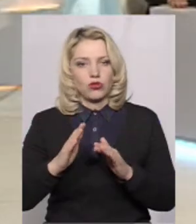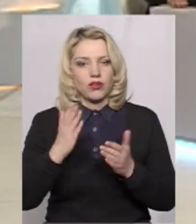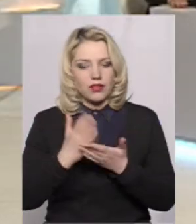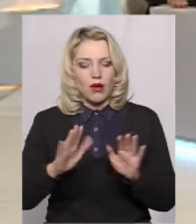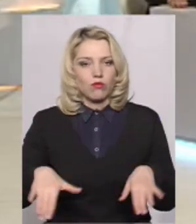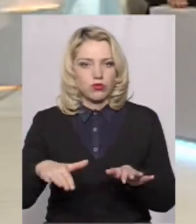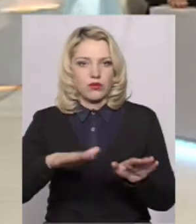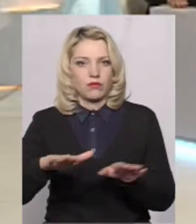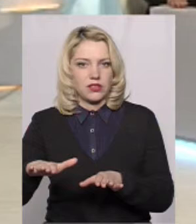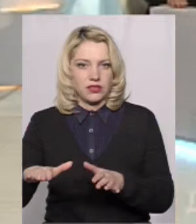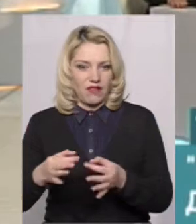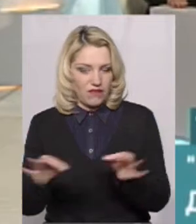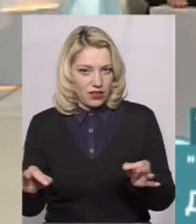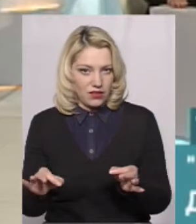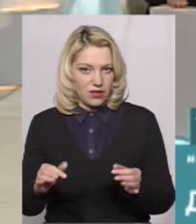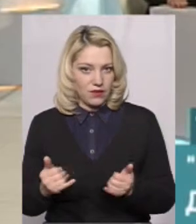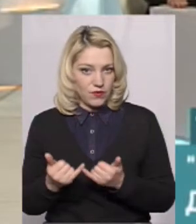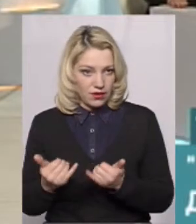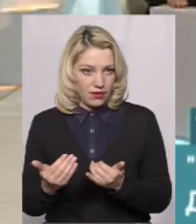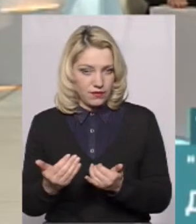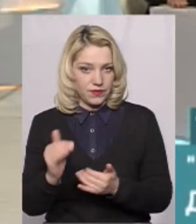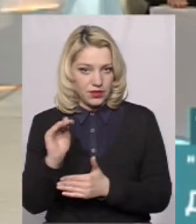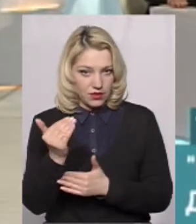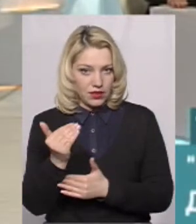протягом року за наявності вільного місця.